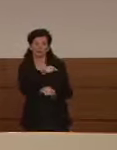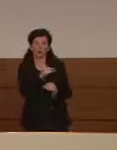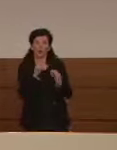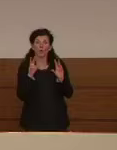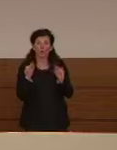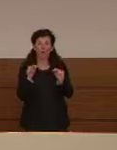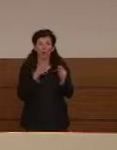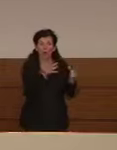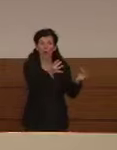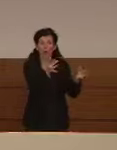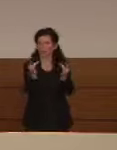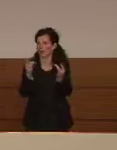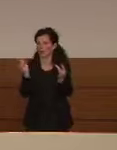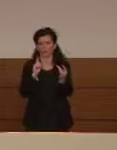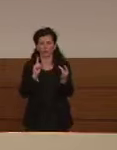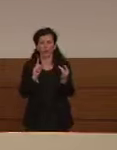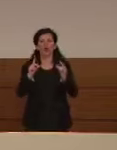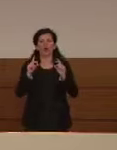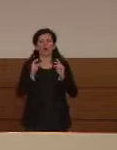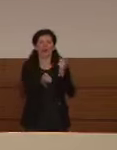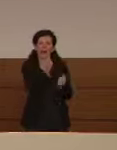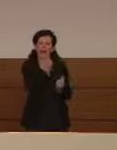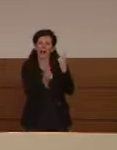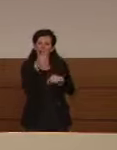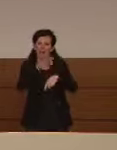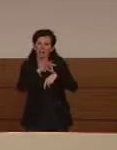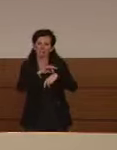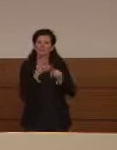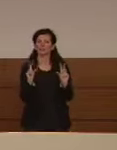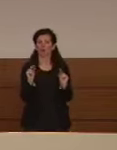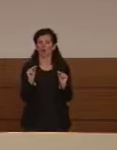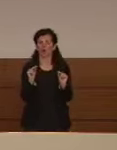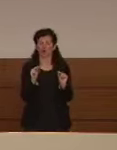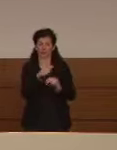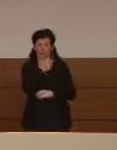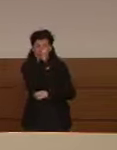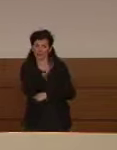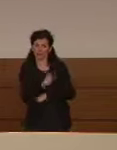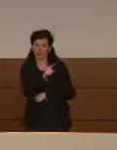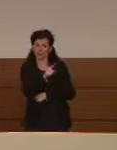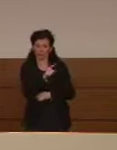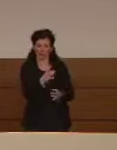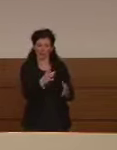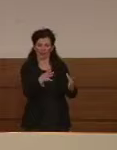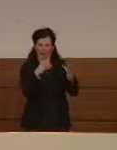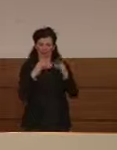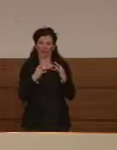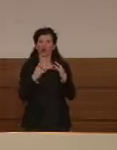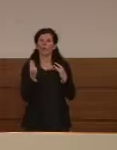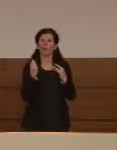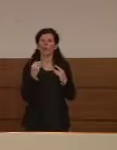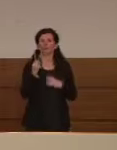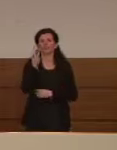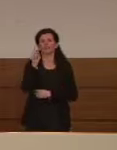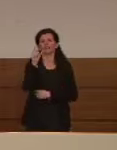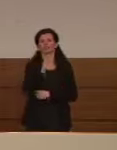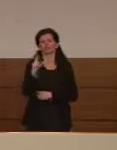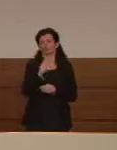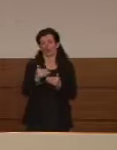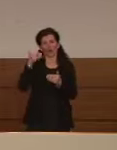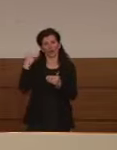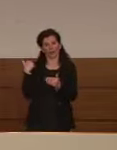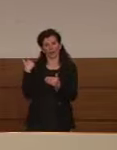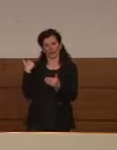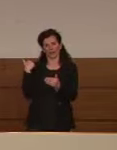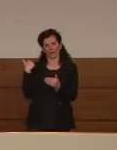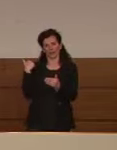casi. Persone che hanno acquisito l'infezione 20 giorni fa. Quindi, quello che